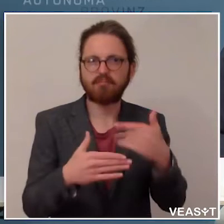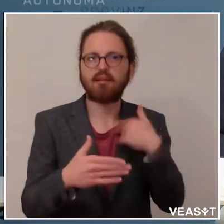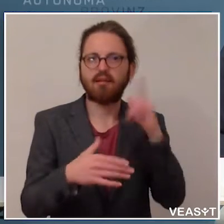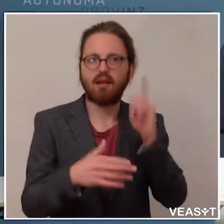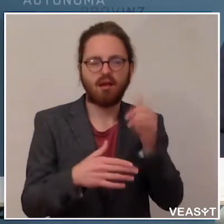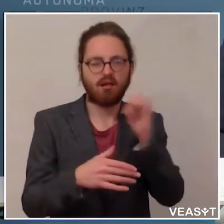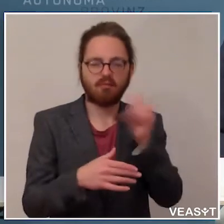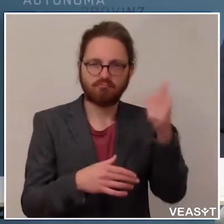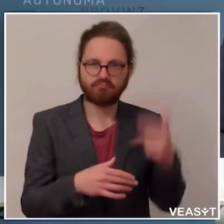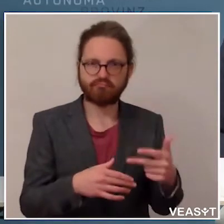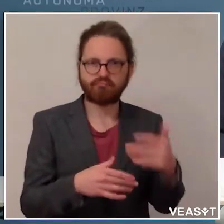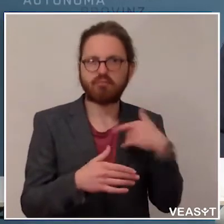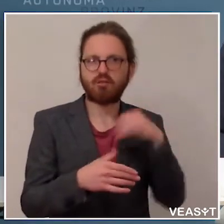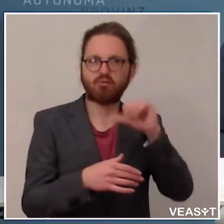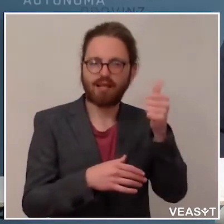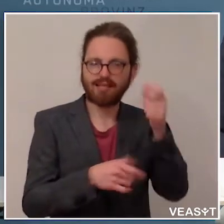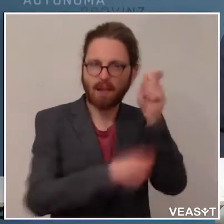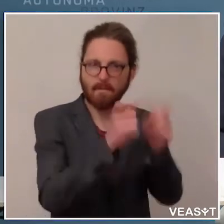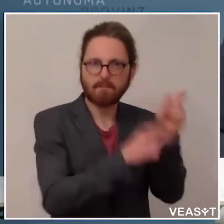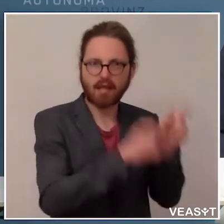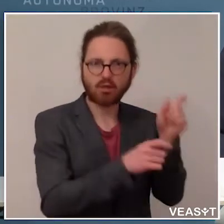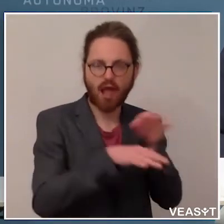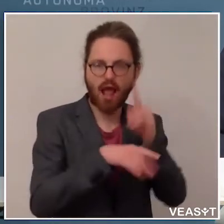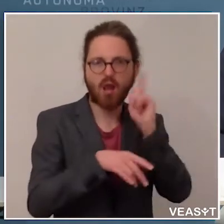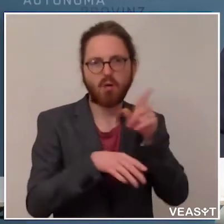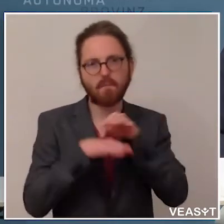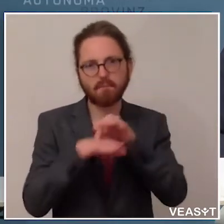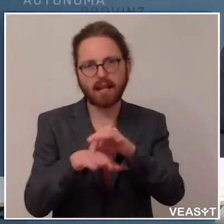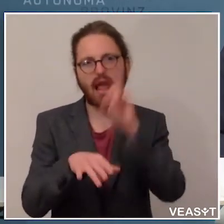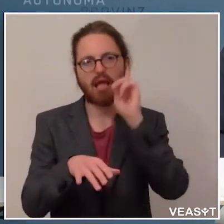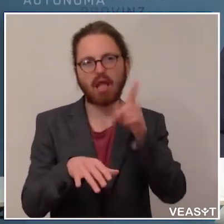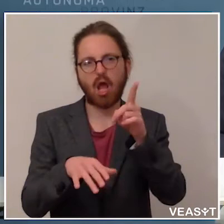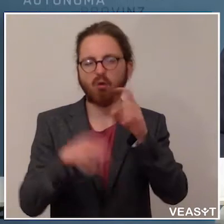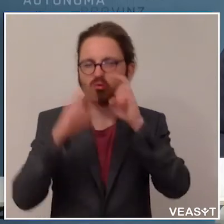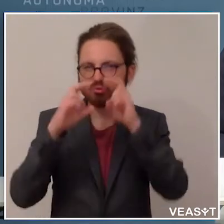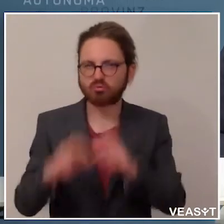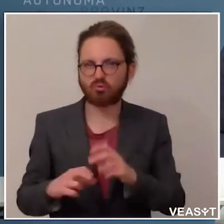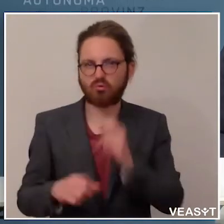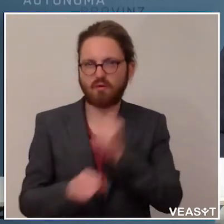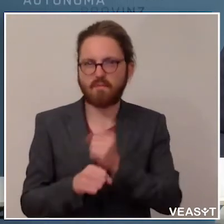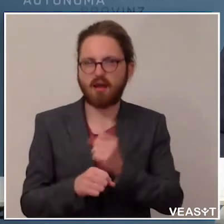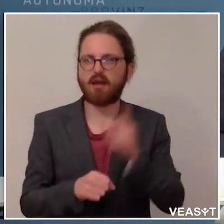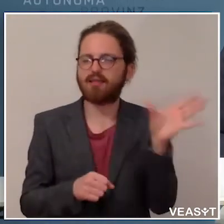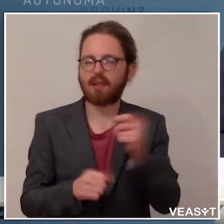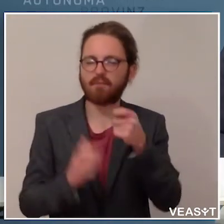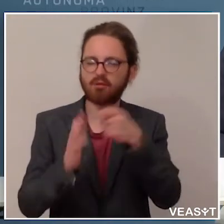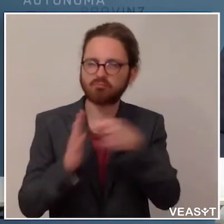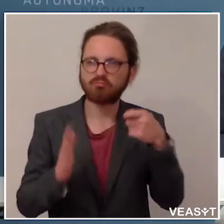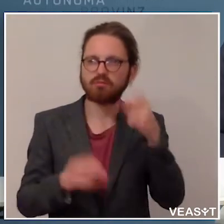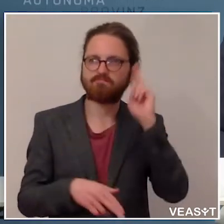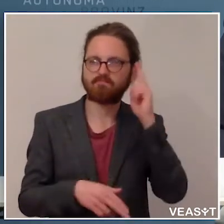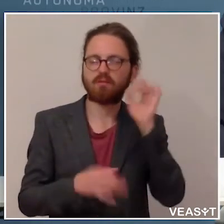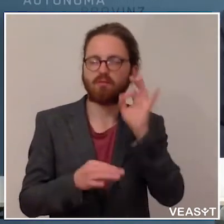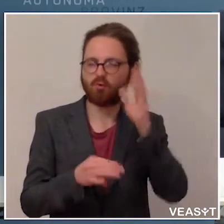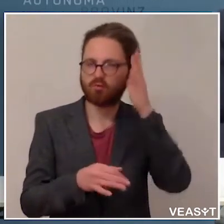auch spezifisch beim Personal und spezifisch begleitend studienmäßig, um entsprechend Schlüsse ziehen zu können und auch einen Mehrwert davon zu